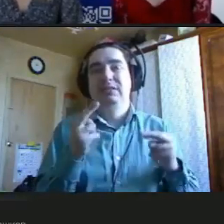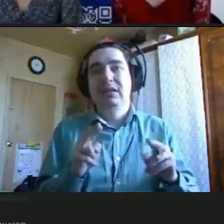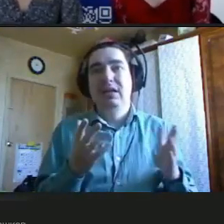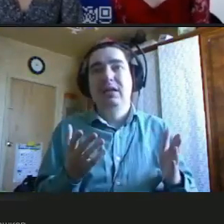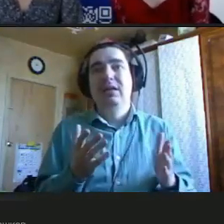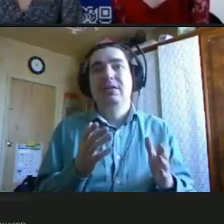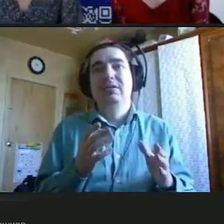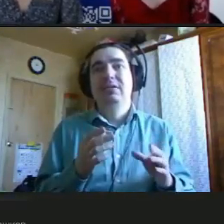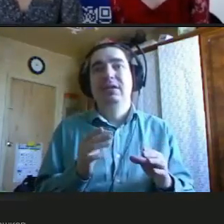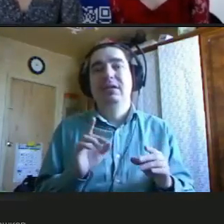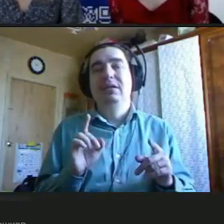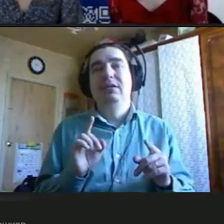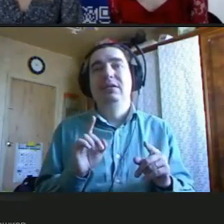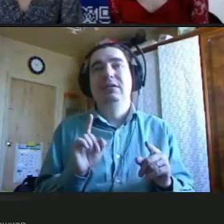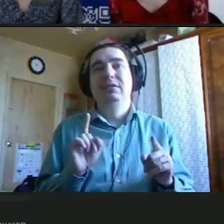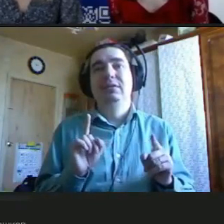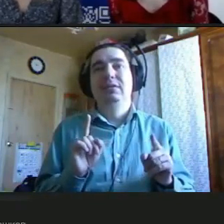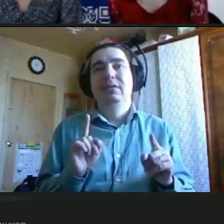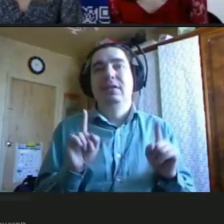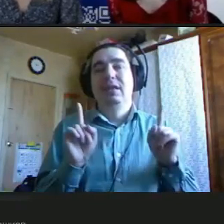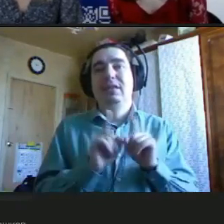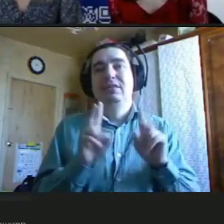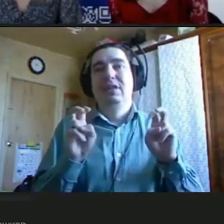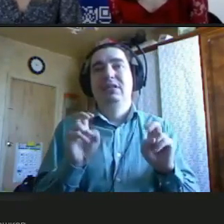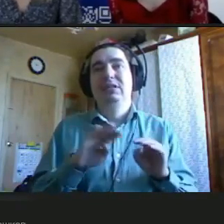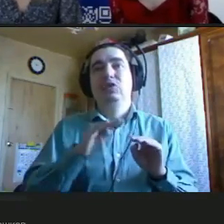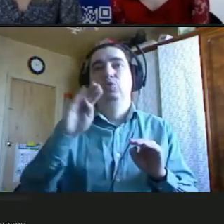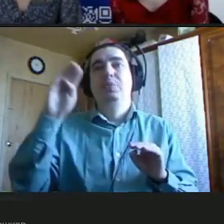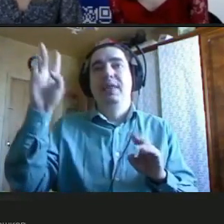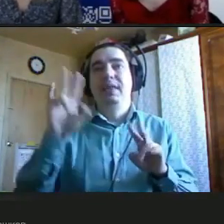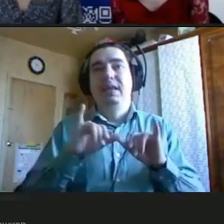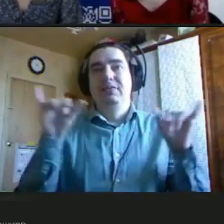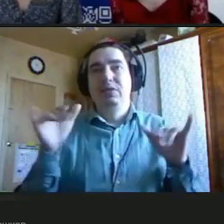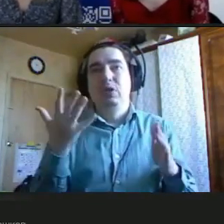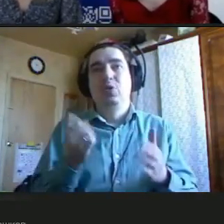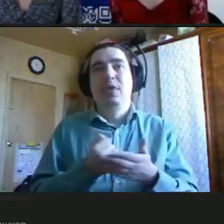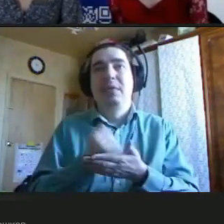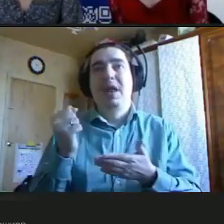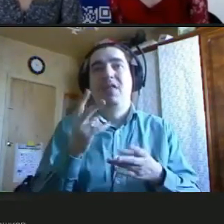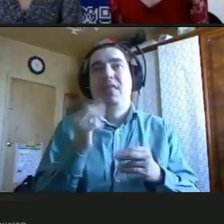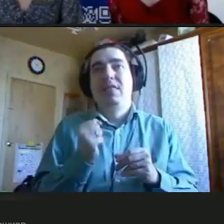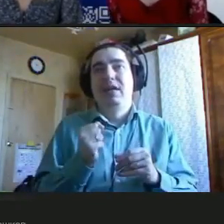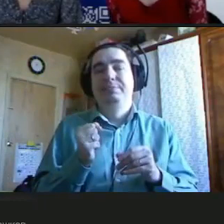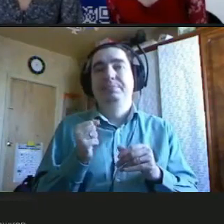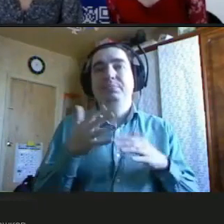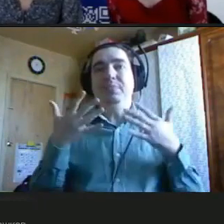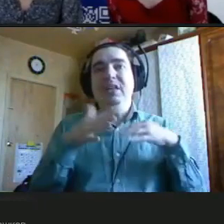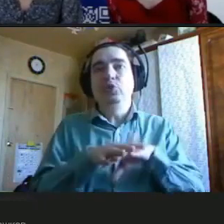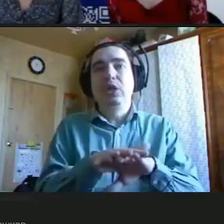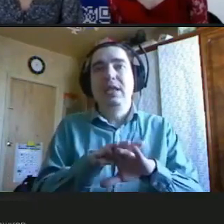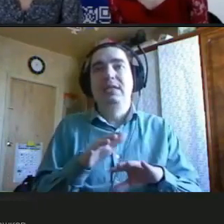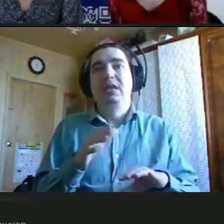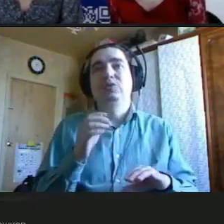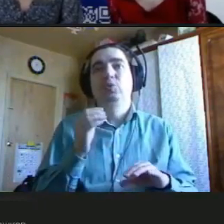ремарка. Это будет проект, который называется «Ступени взросления», который направлен непосредственно на социализацию детей с инвалидностью. Если